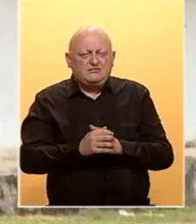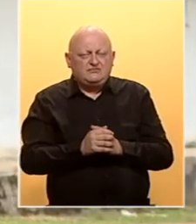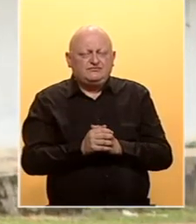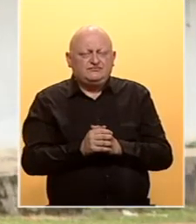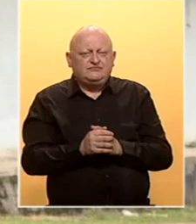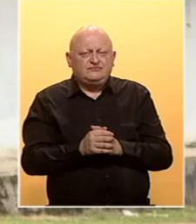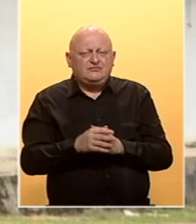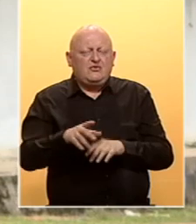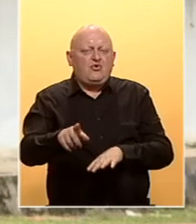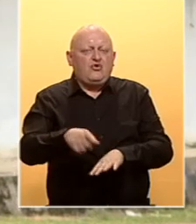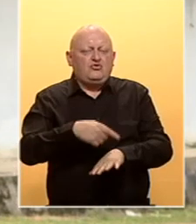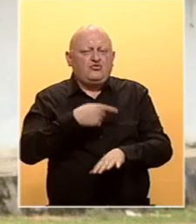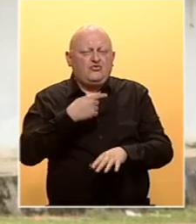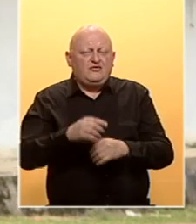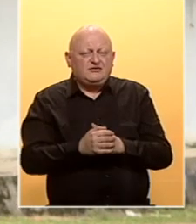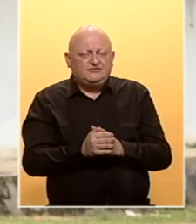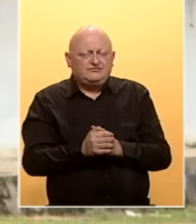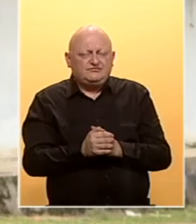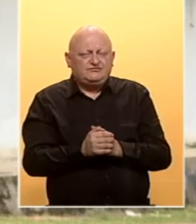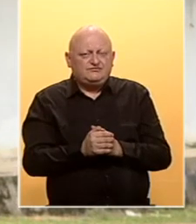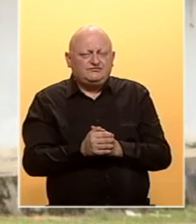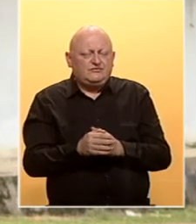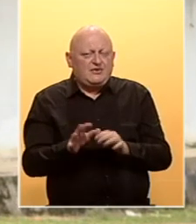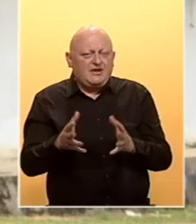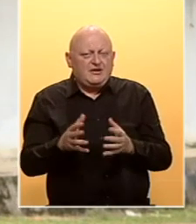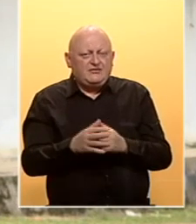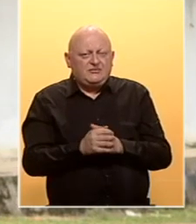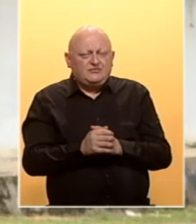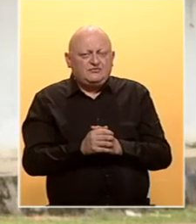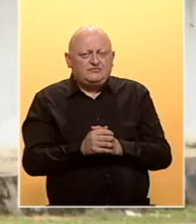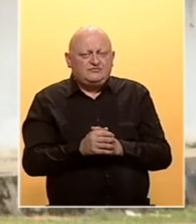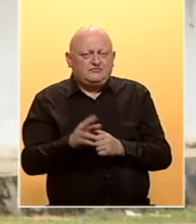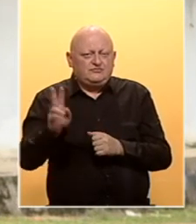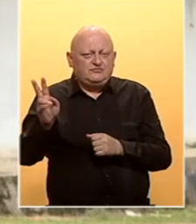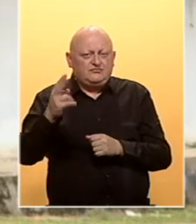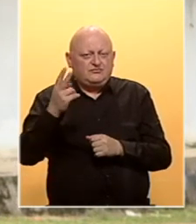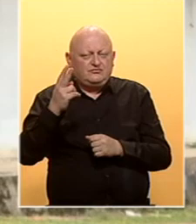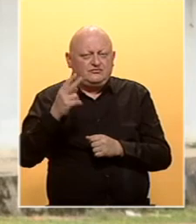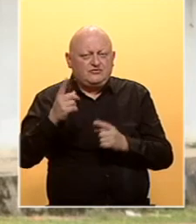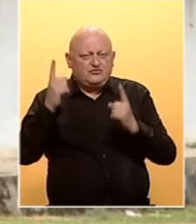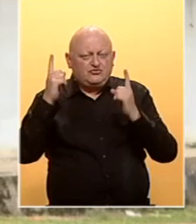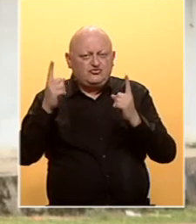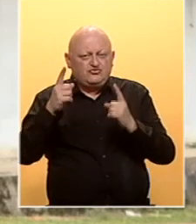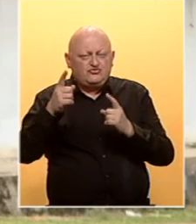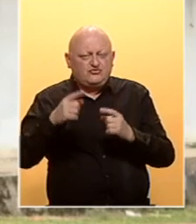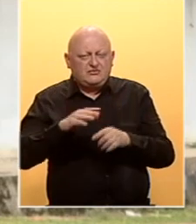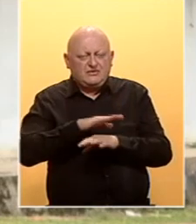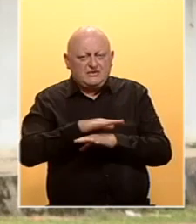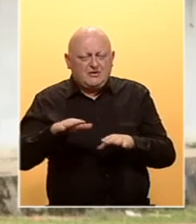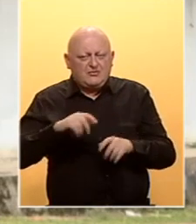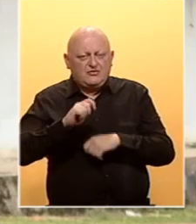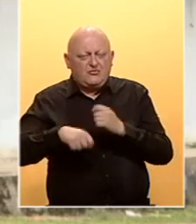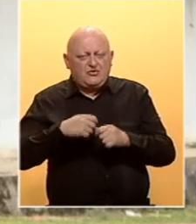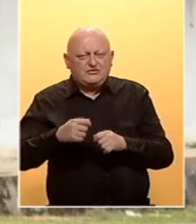dugovlače i naravno pozivamo i suditu želaštvo da taj napokon svoj